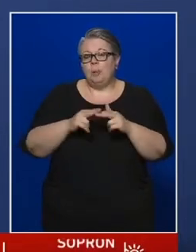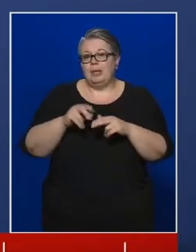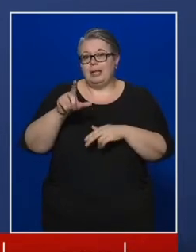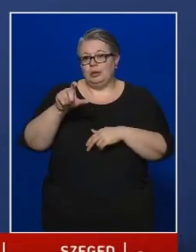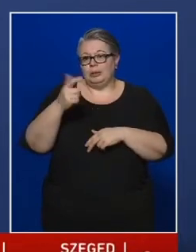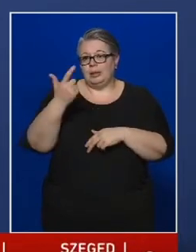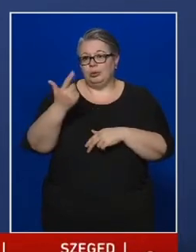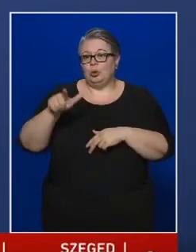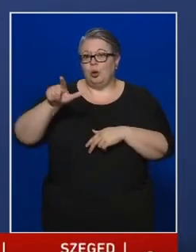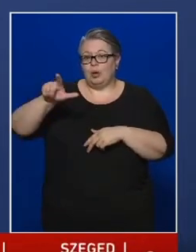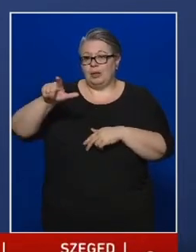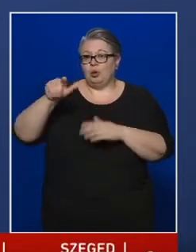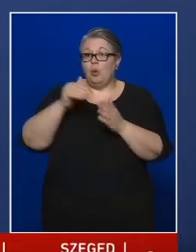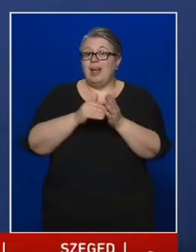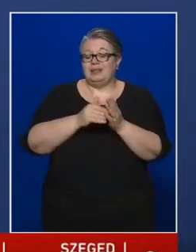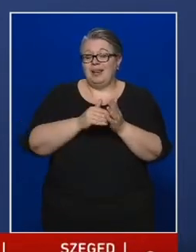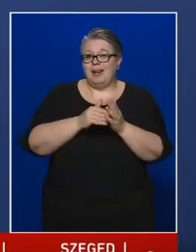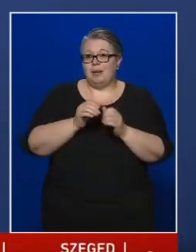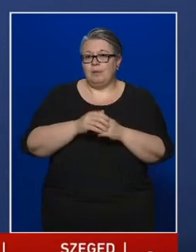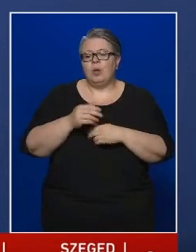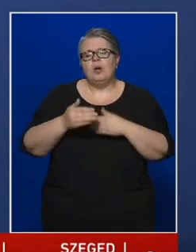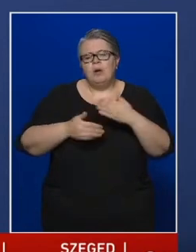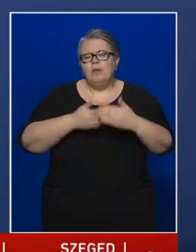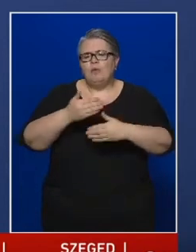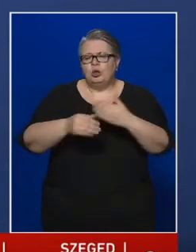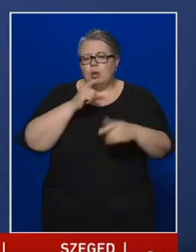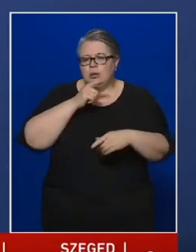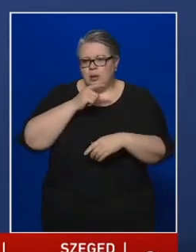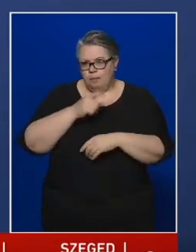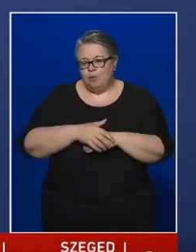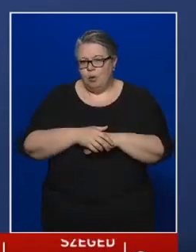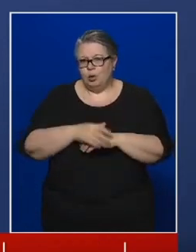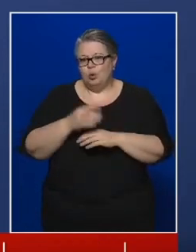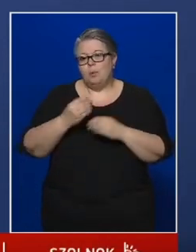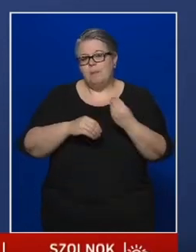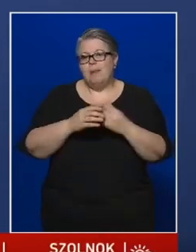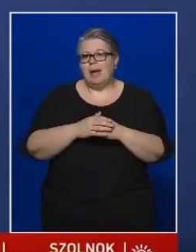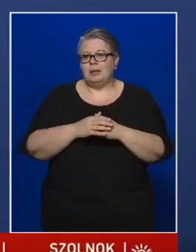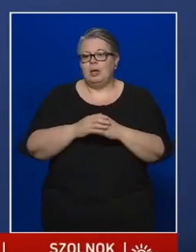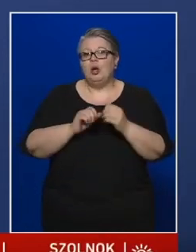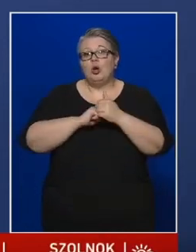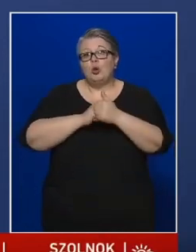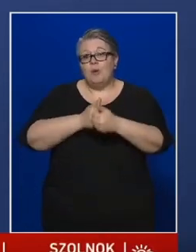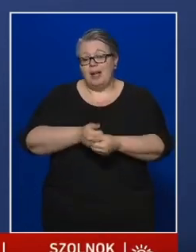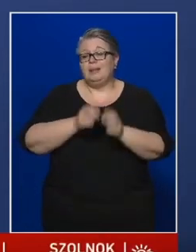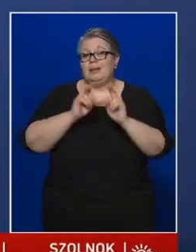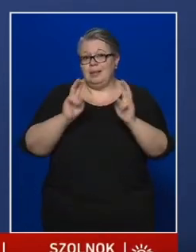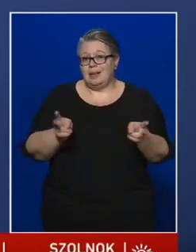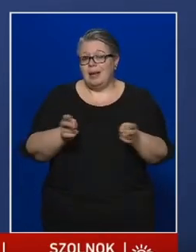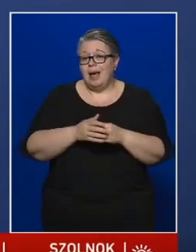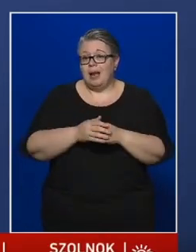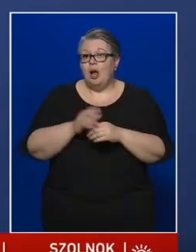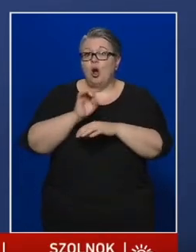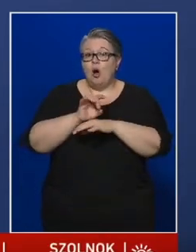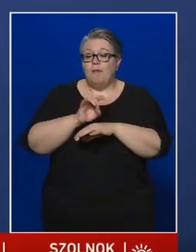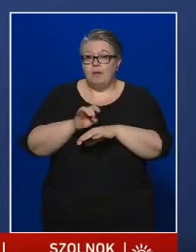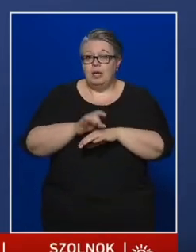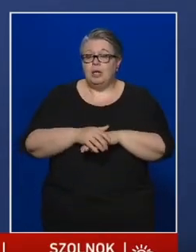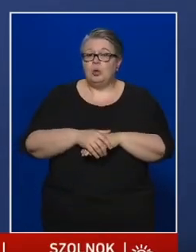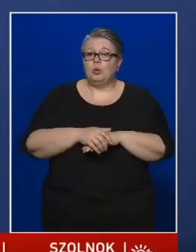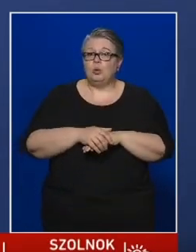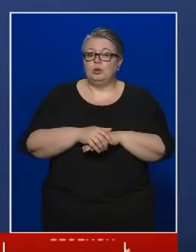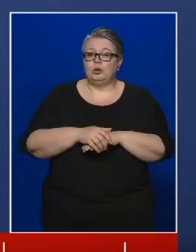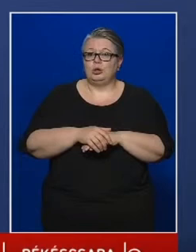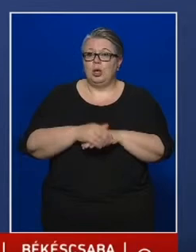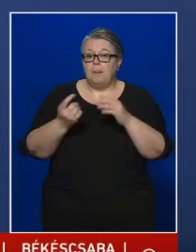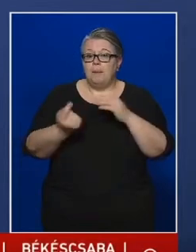222 ezer, és ezt folytatni is fogjuk, hiszen követnünk kell a vírusnak a